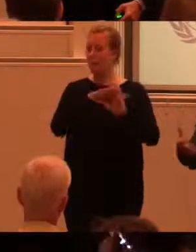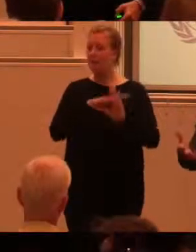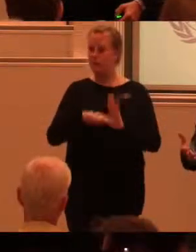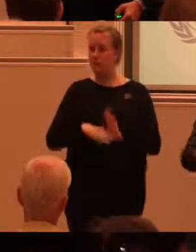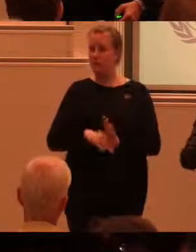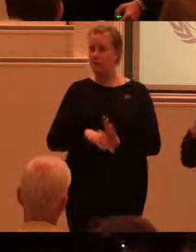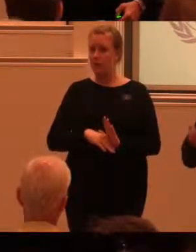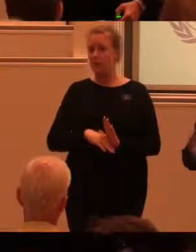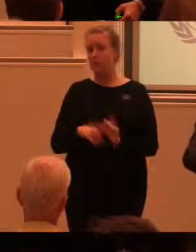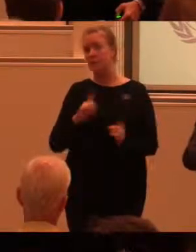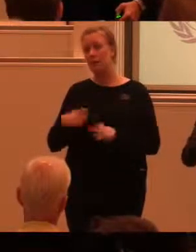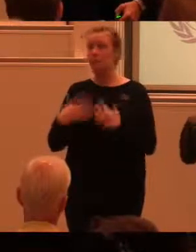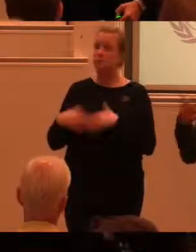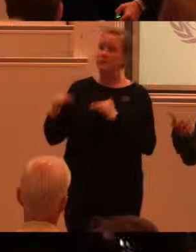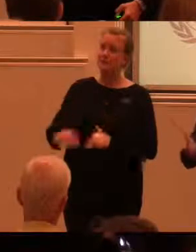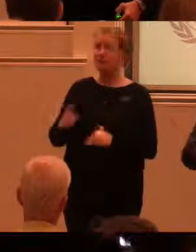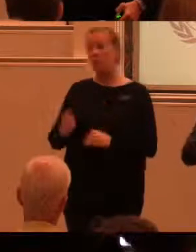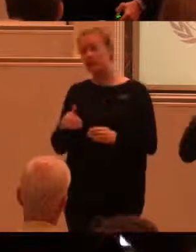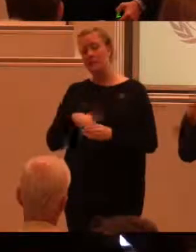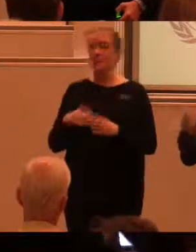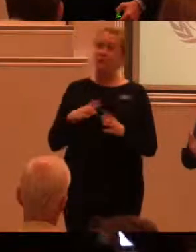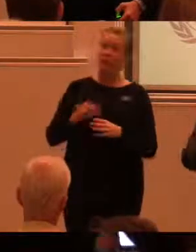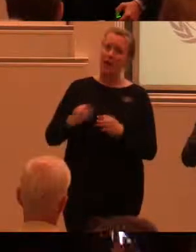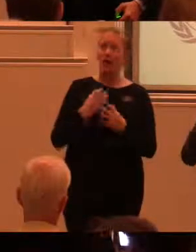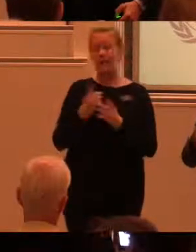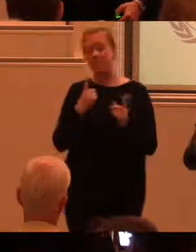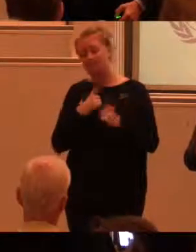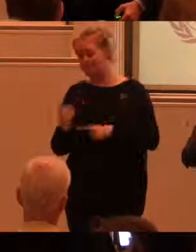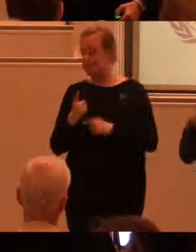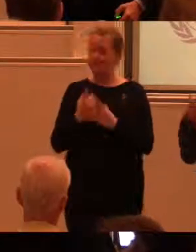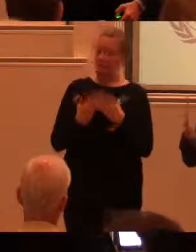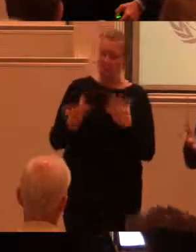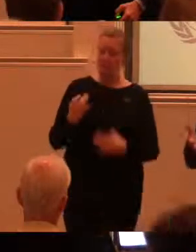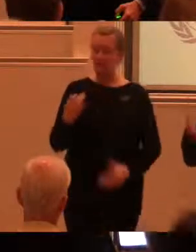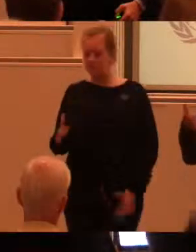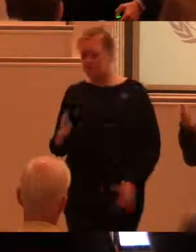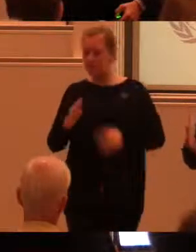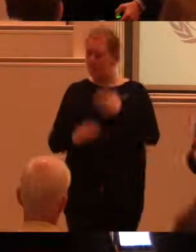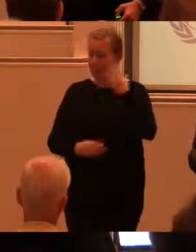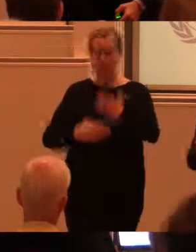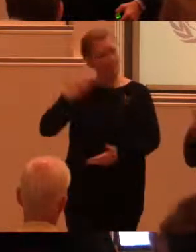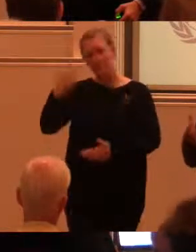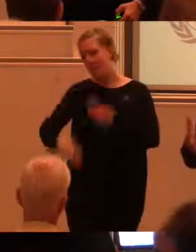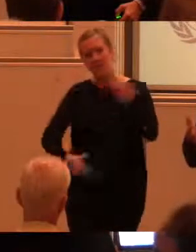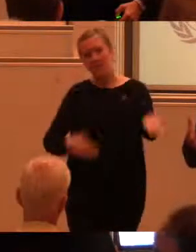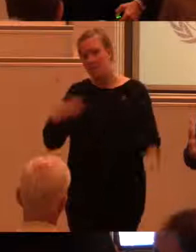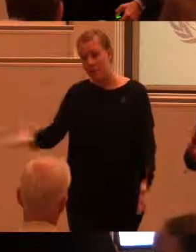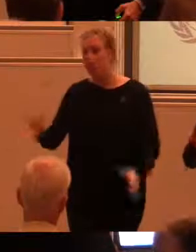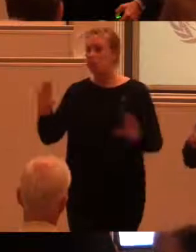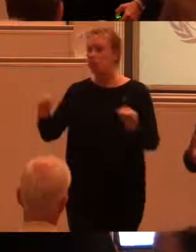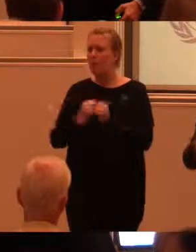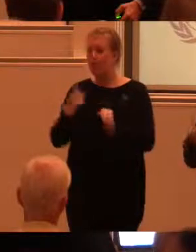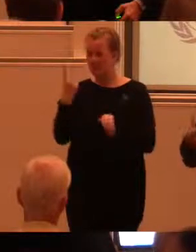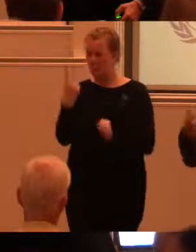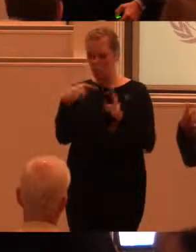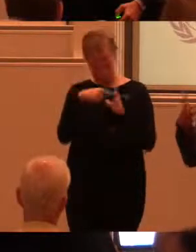personer med funktionsnedsättning är en del av den mänskliga mångfalden och så vidare och så vidare och sen står det på två ställen